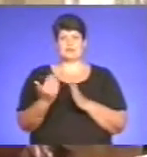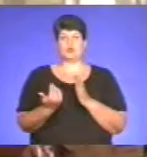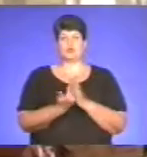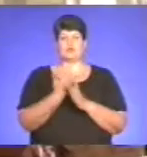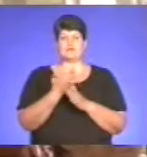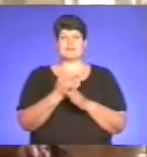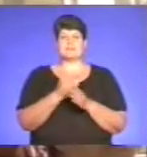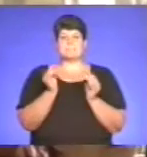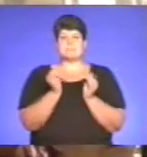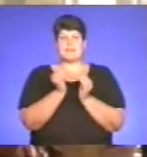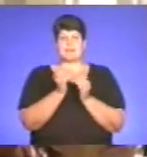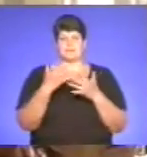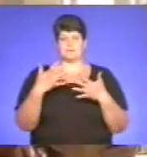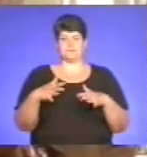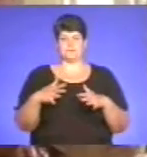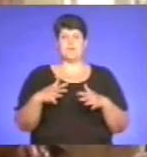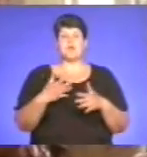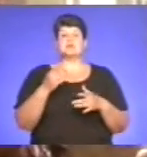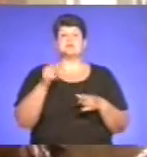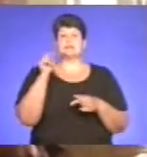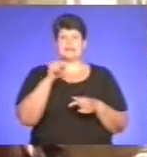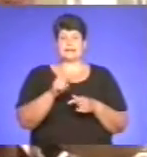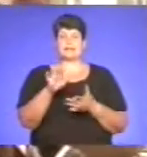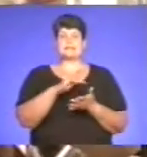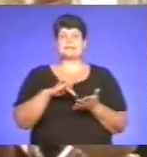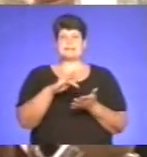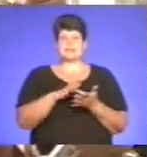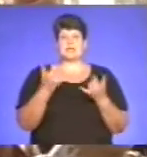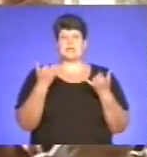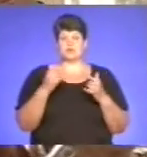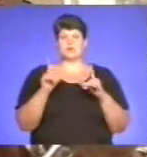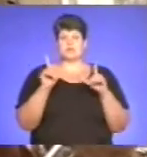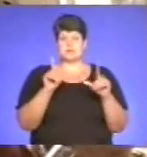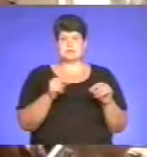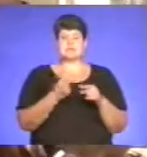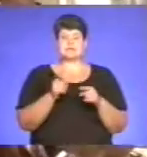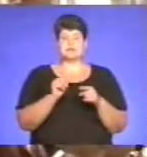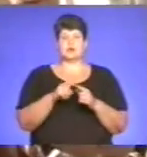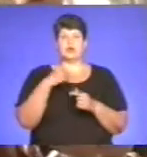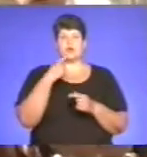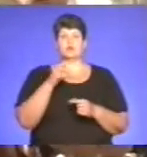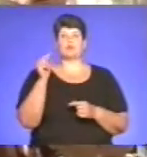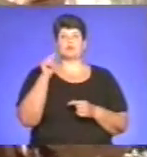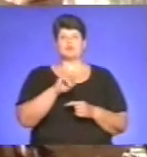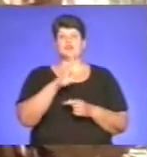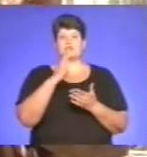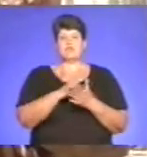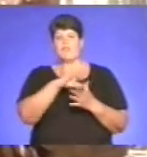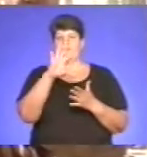можливими втратами. І один з таких центрів, який я сьогодні відвідув, якраз свідчить про те, що є всі